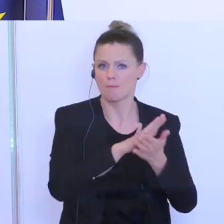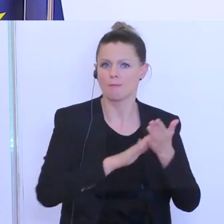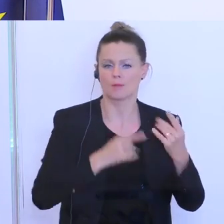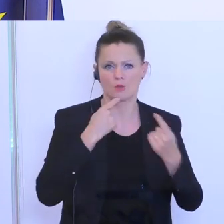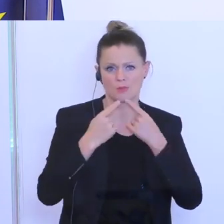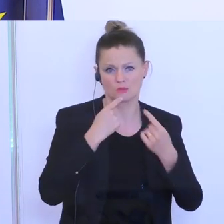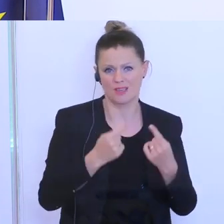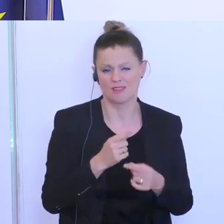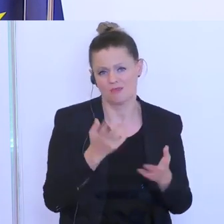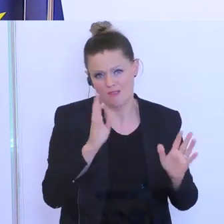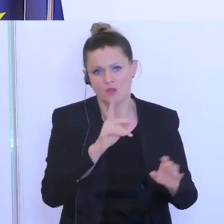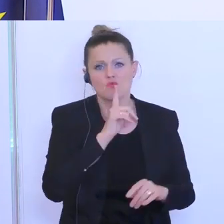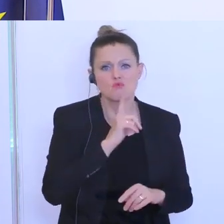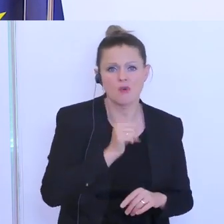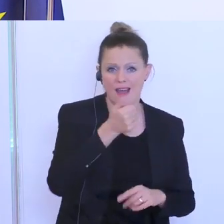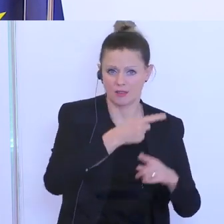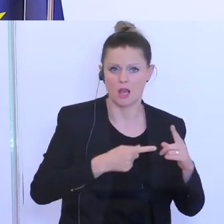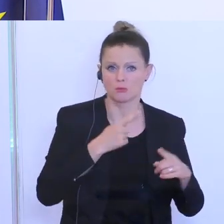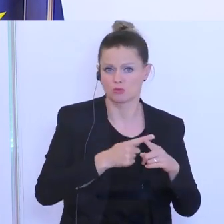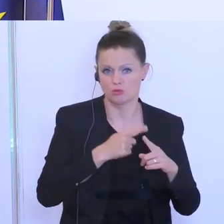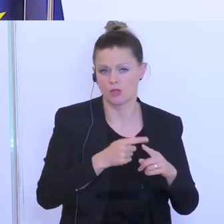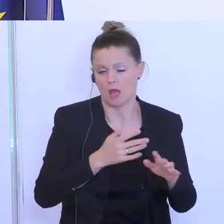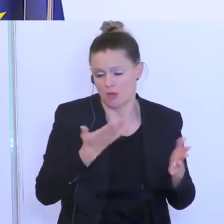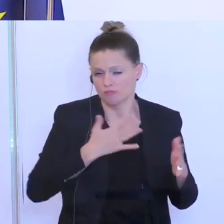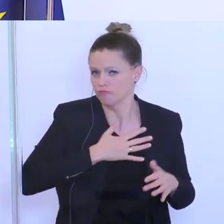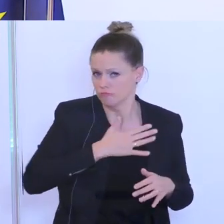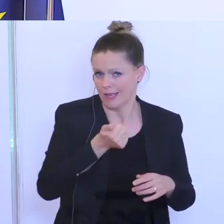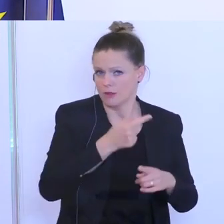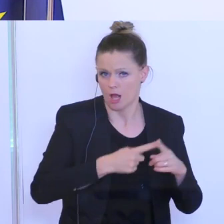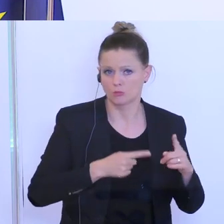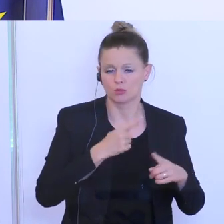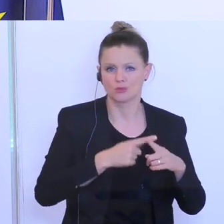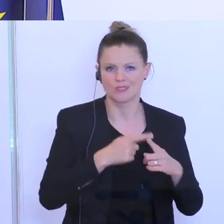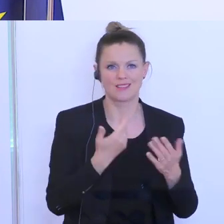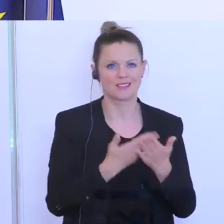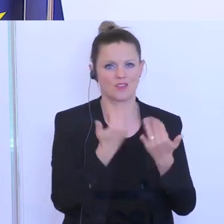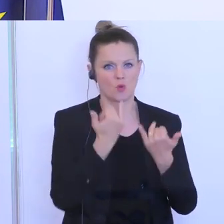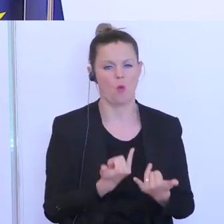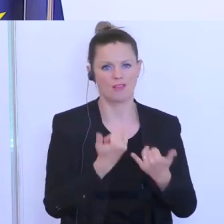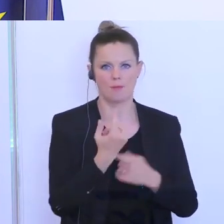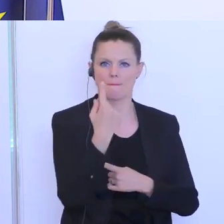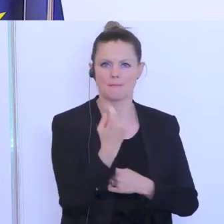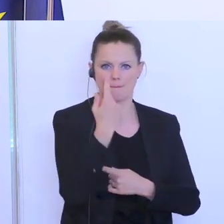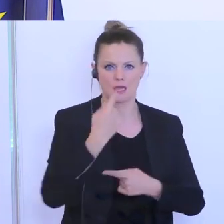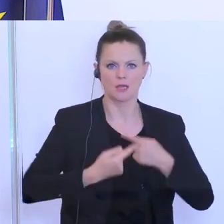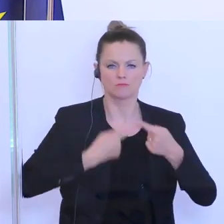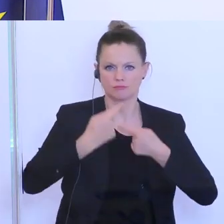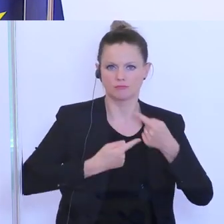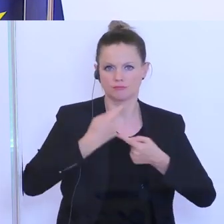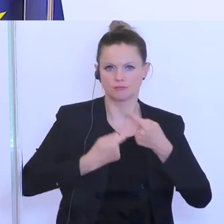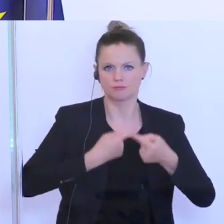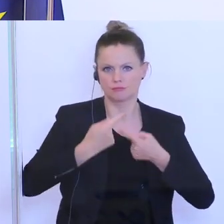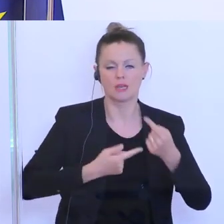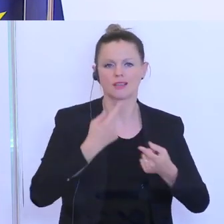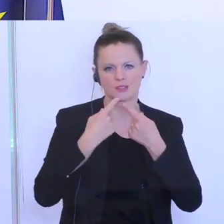nur, aber doch eineinhalb Stunden. Und daher starten die Gespräche heute. Und ich bin zuversichtlich, dass wir da auch wieder